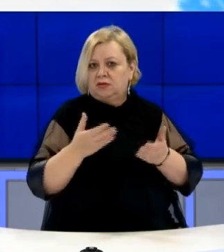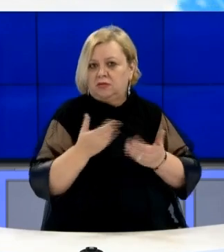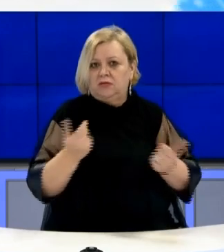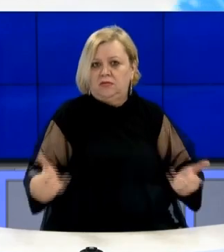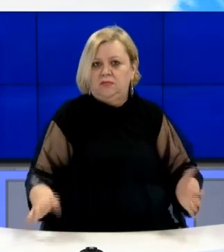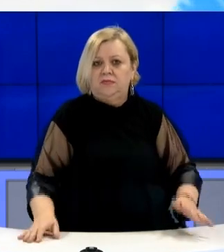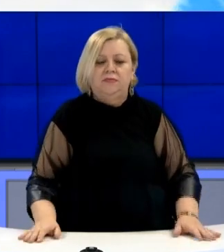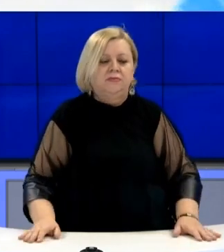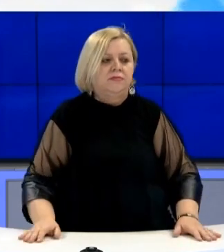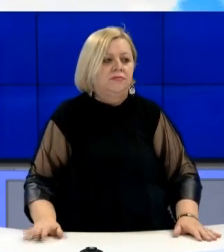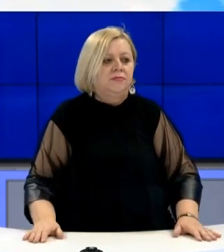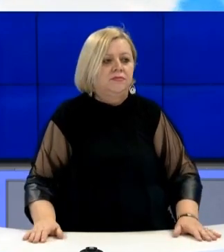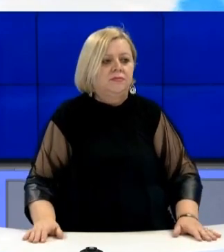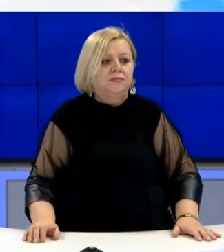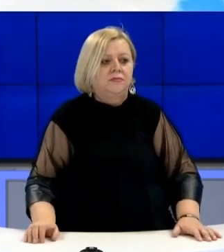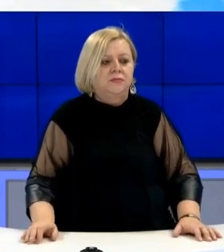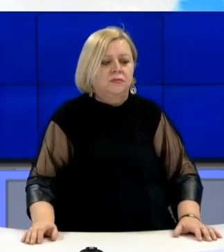fushë.